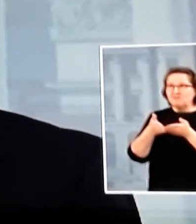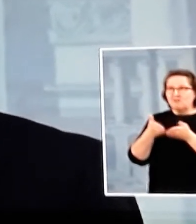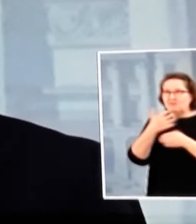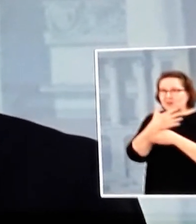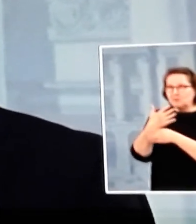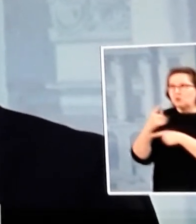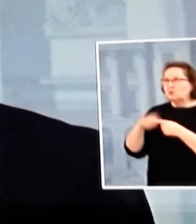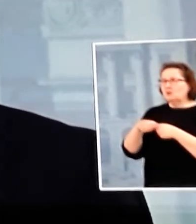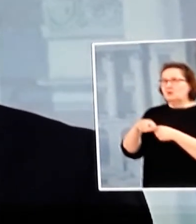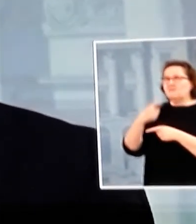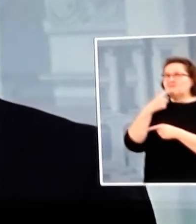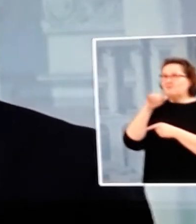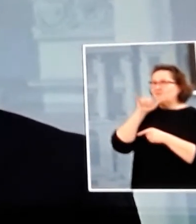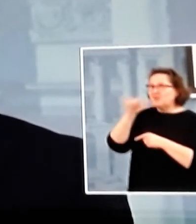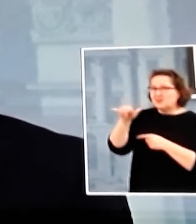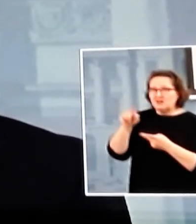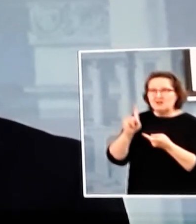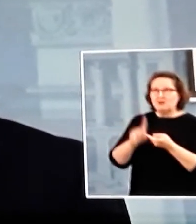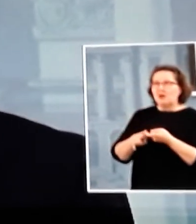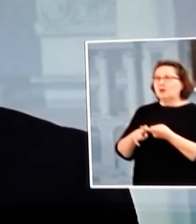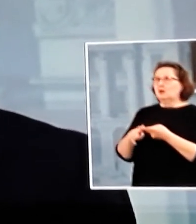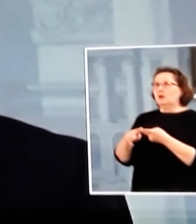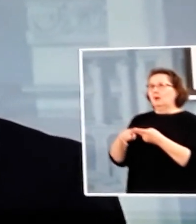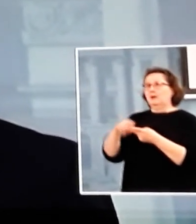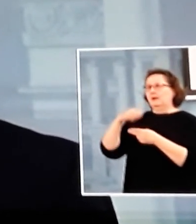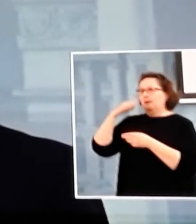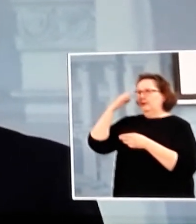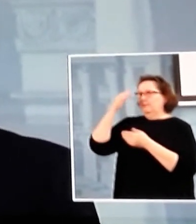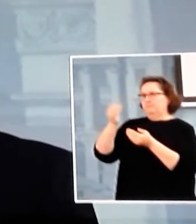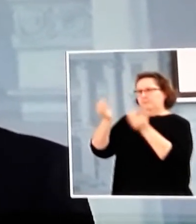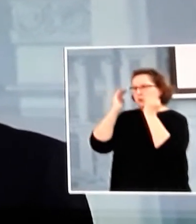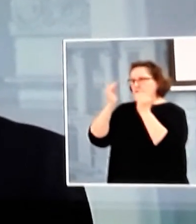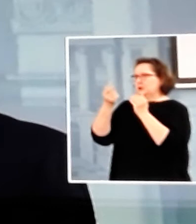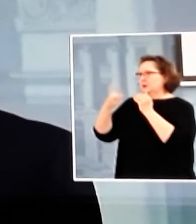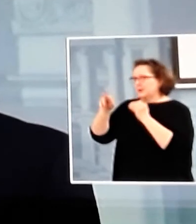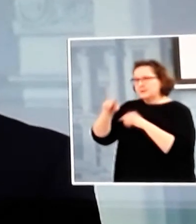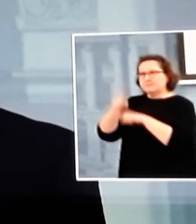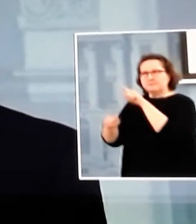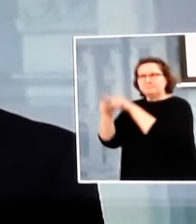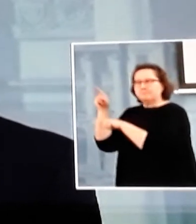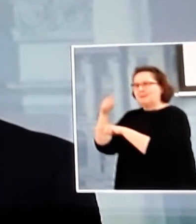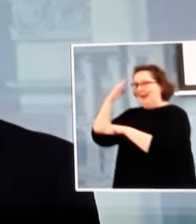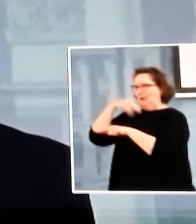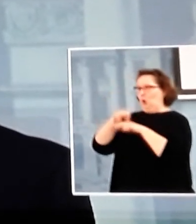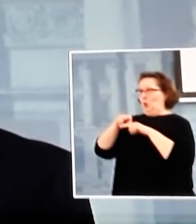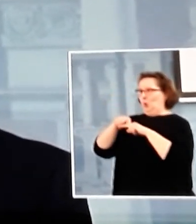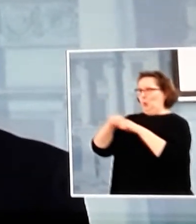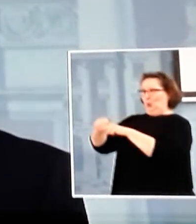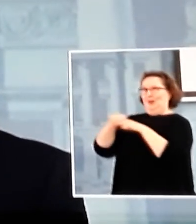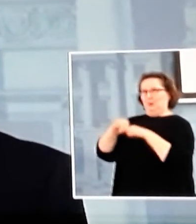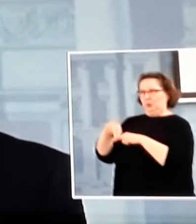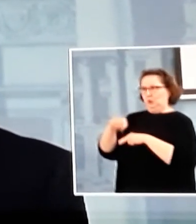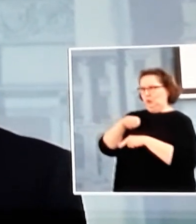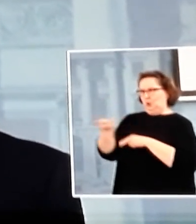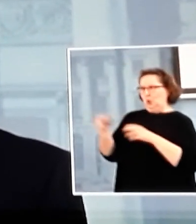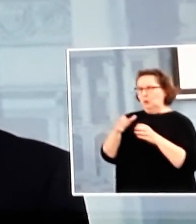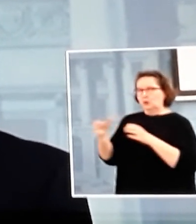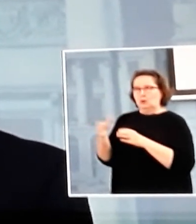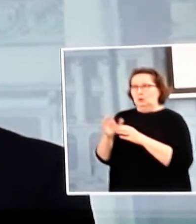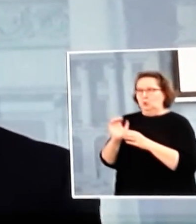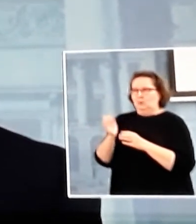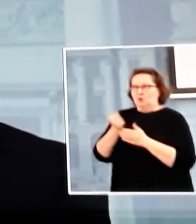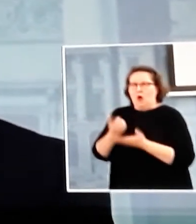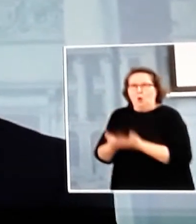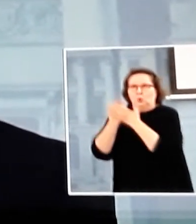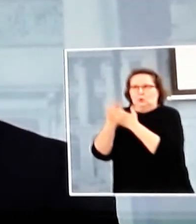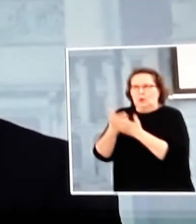Finnaaria, voimme auttaa henkilökuljetusyrityksiä aivan takseihin saakka selviytymään näistä haasteista, kuten tietenkin